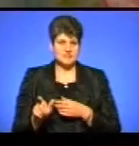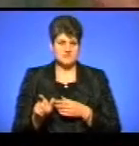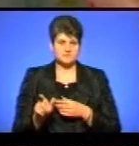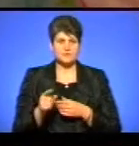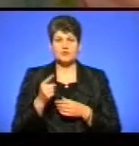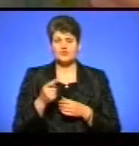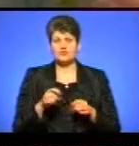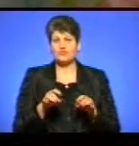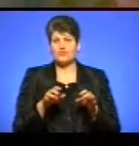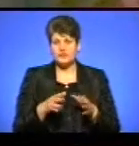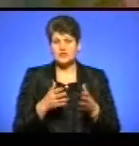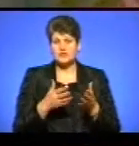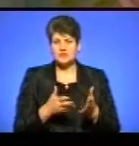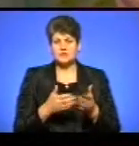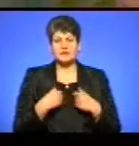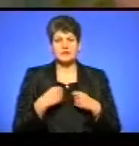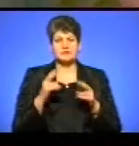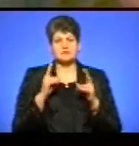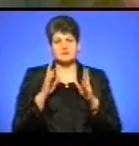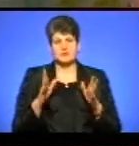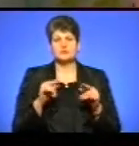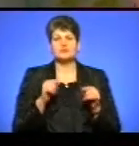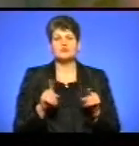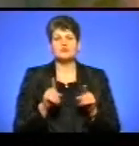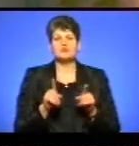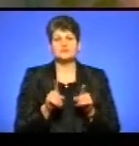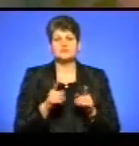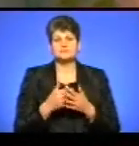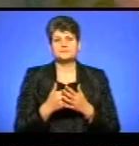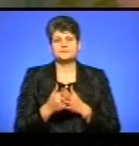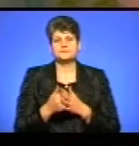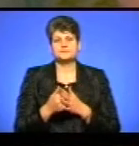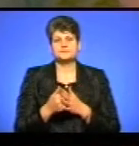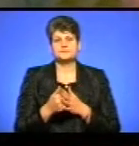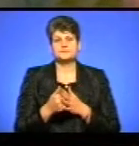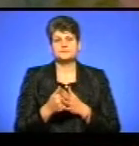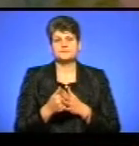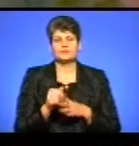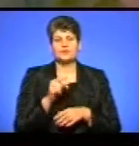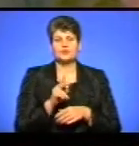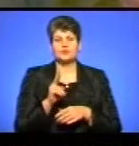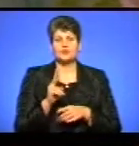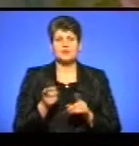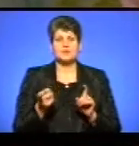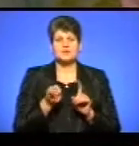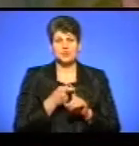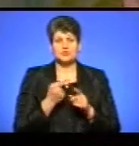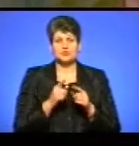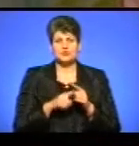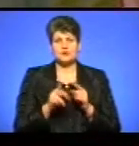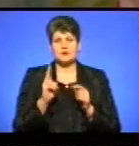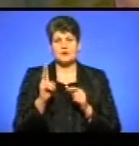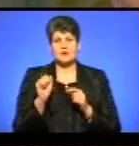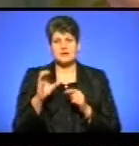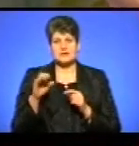Чому вирішила, навіть не знаю, можливо, тому що той, хто причетний до цього кастингу,